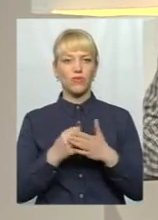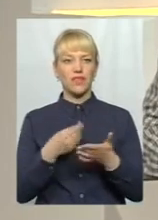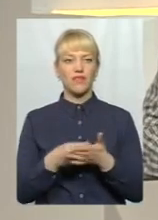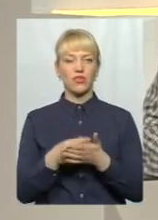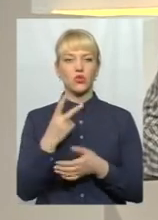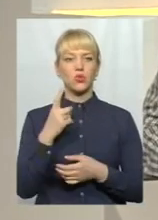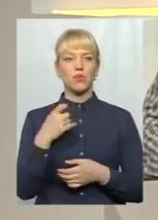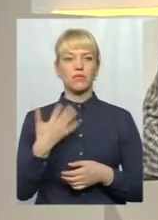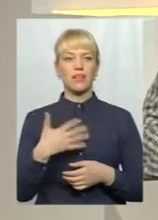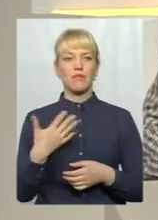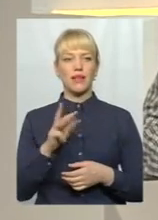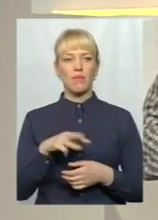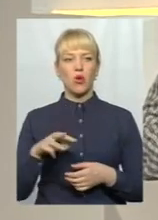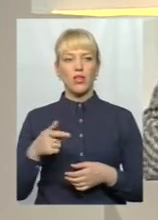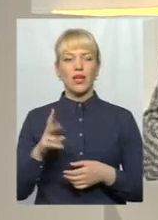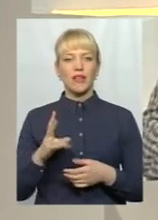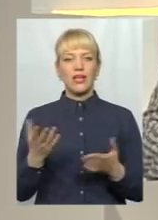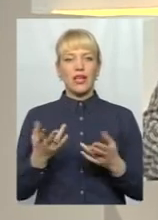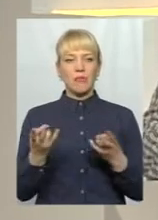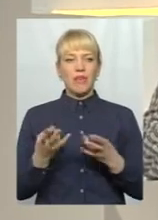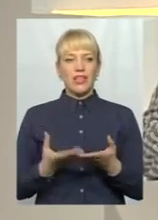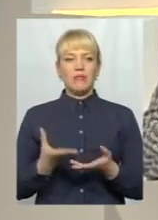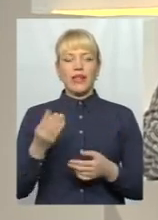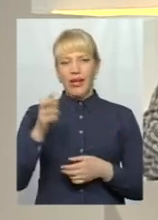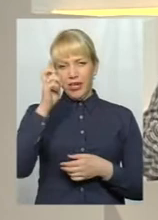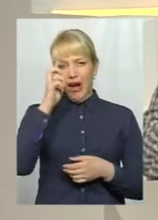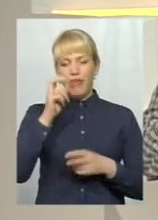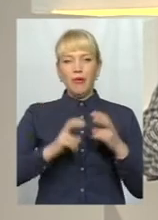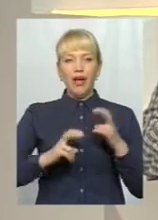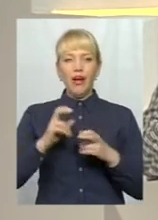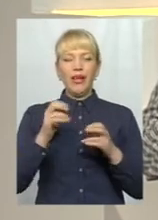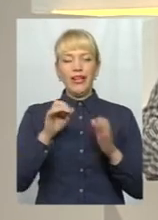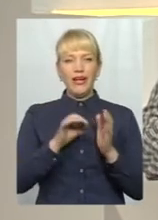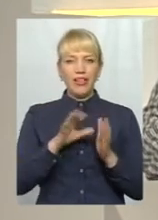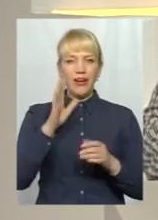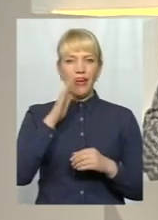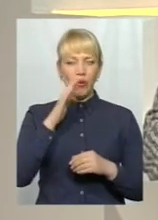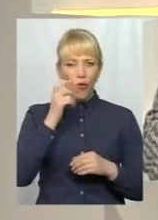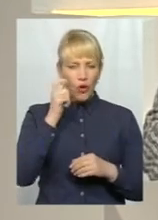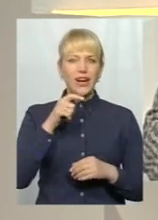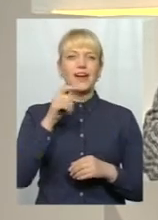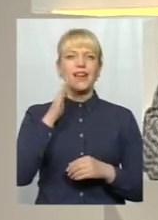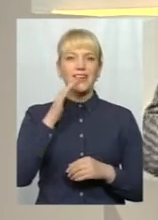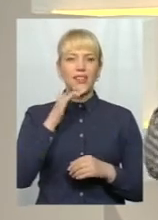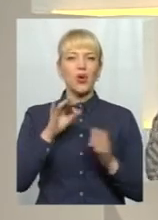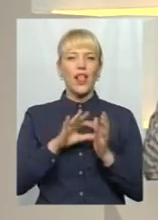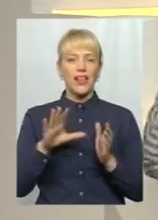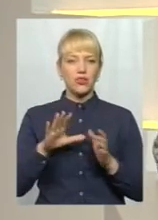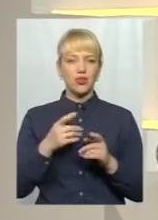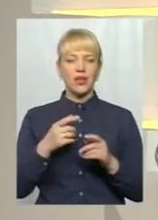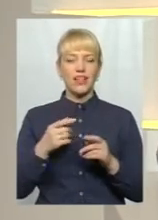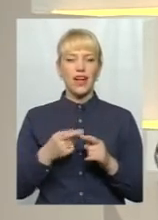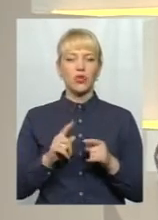155 мільйонів гривень, які має сплатити державне підприємство «Укргідроенерго». За ці гроші, начебто, потім,